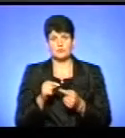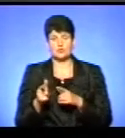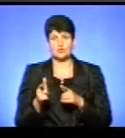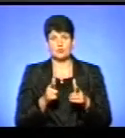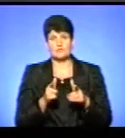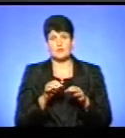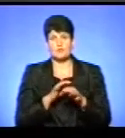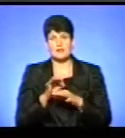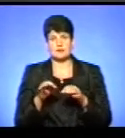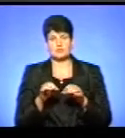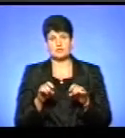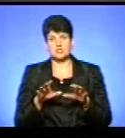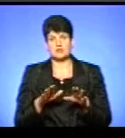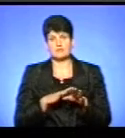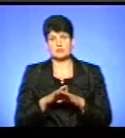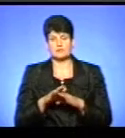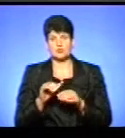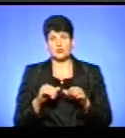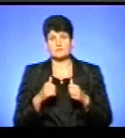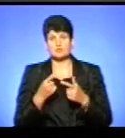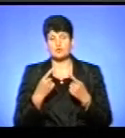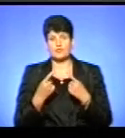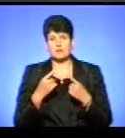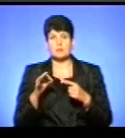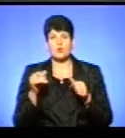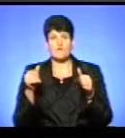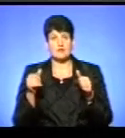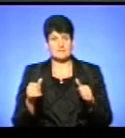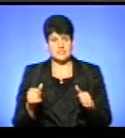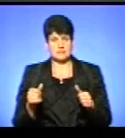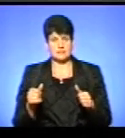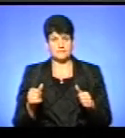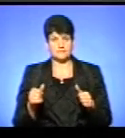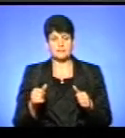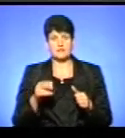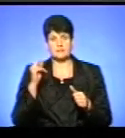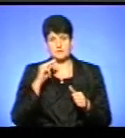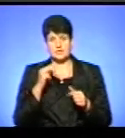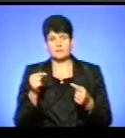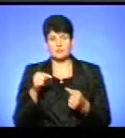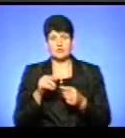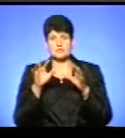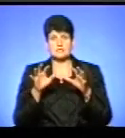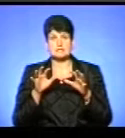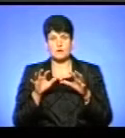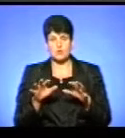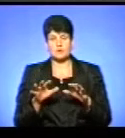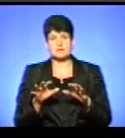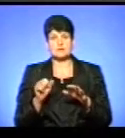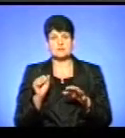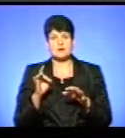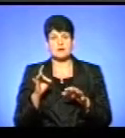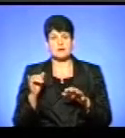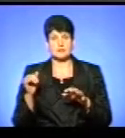проєкти рішення виконавчого комітету. Якщо говорити про вивізки, вивчає відповідну законність управління містобудування, архітектури і